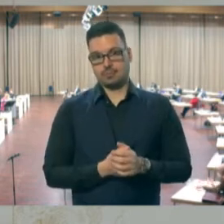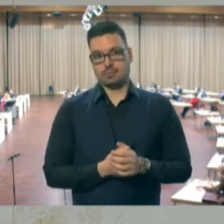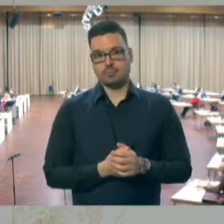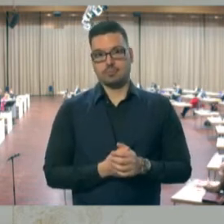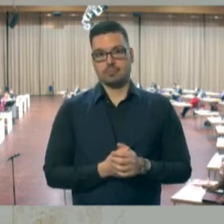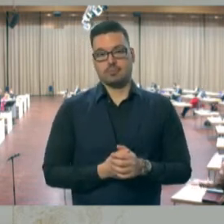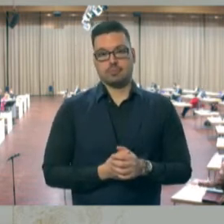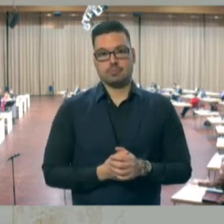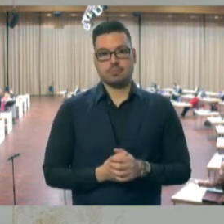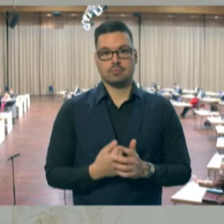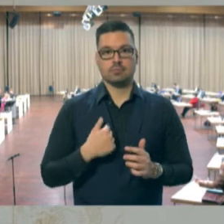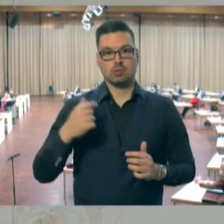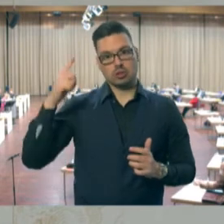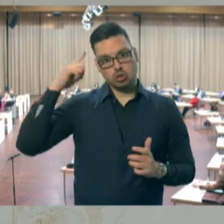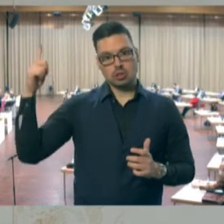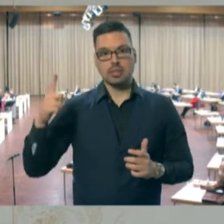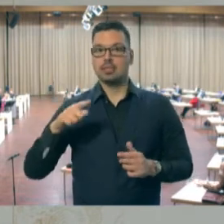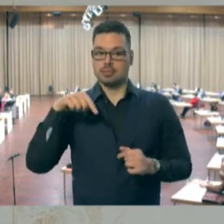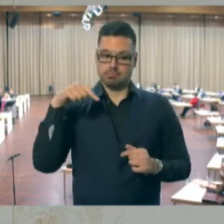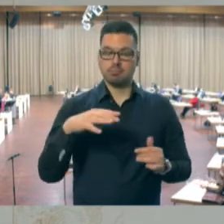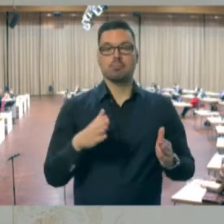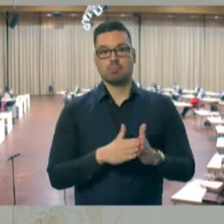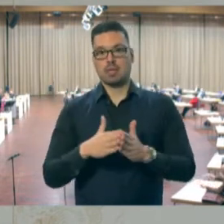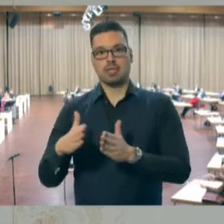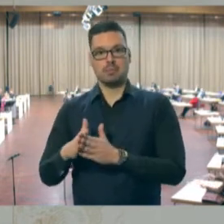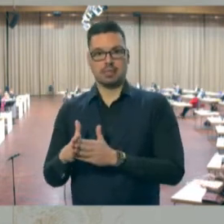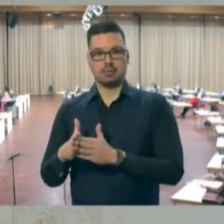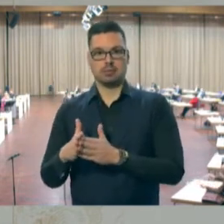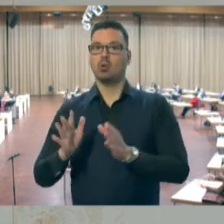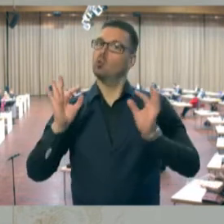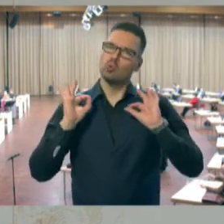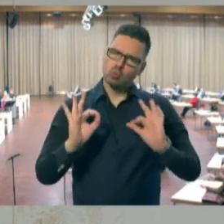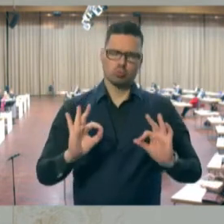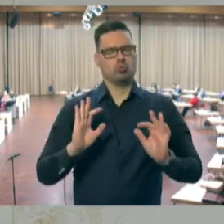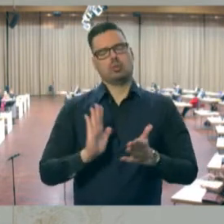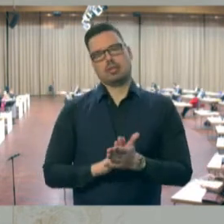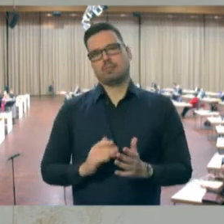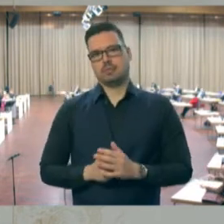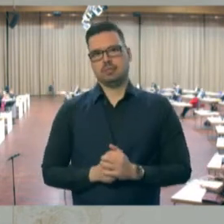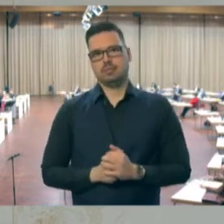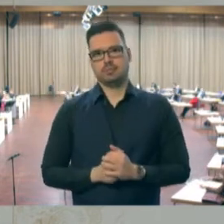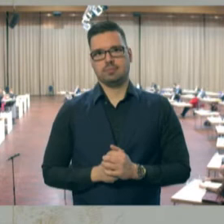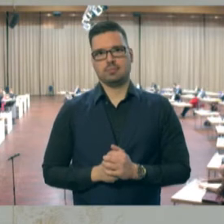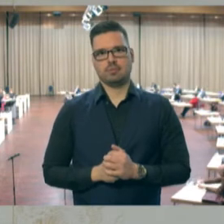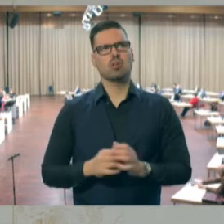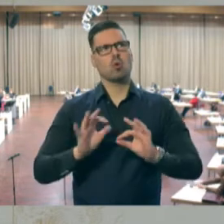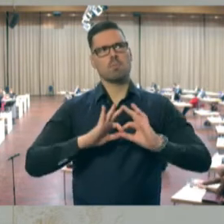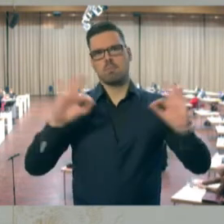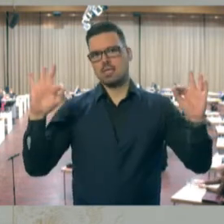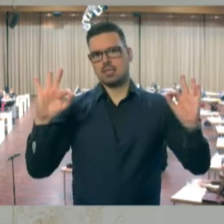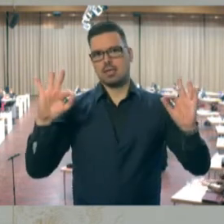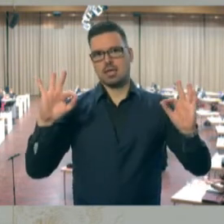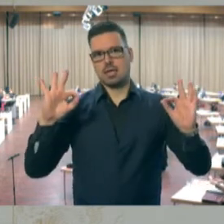Ich finde übrigens, dass dieses Parlament ausgesprochen gut funktioniert. Vielleicht sogar besser